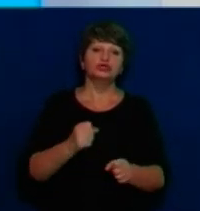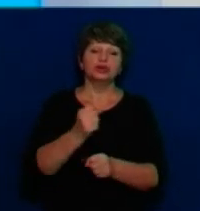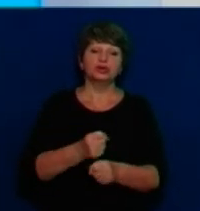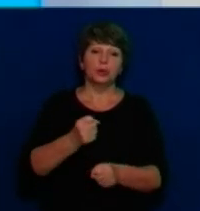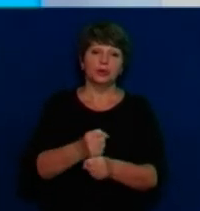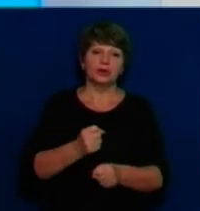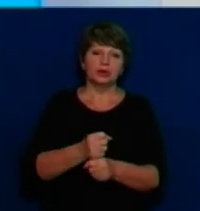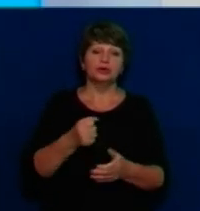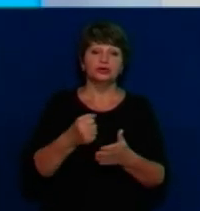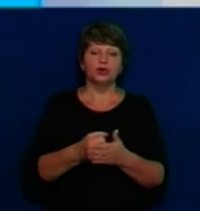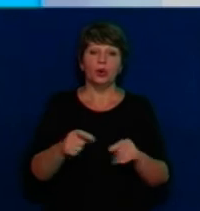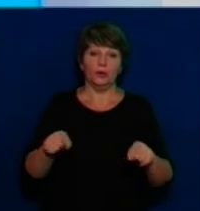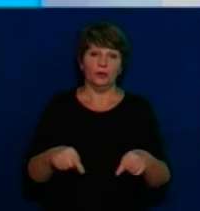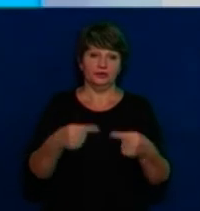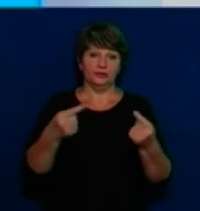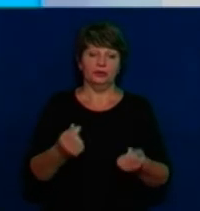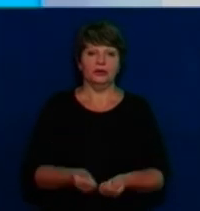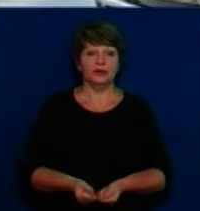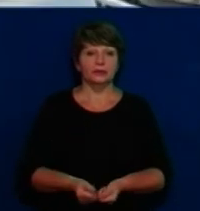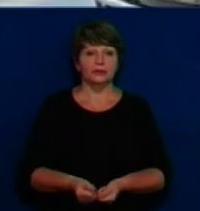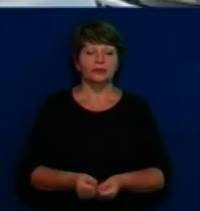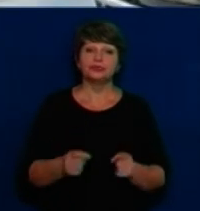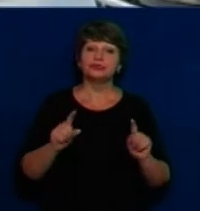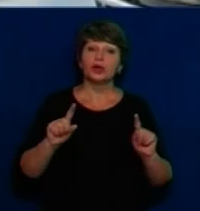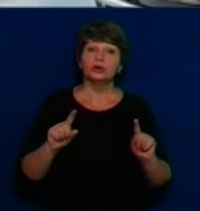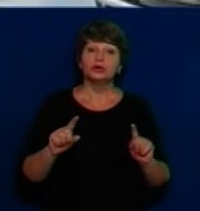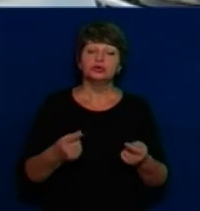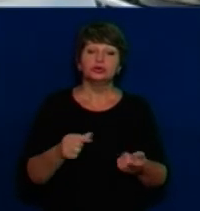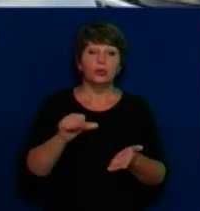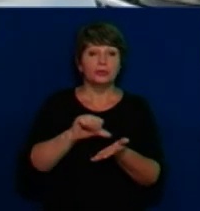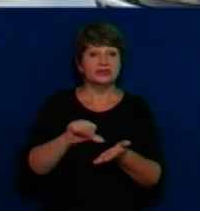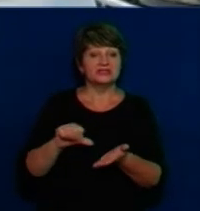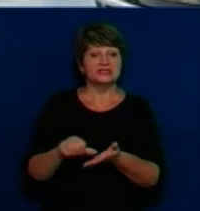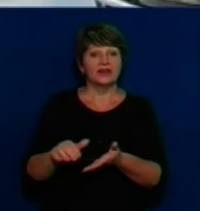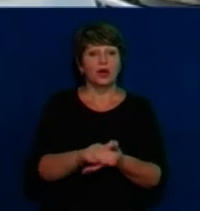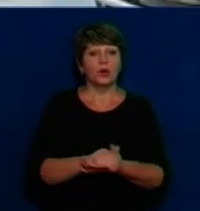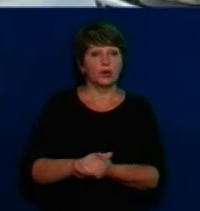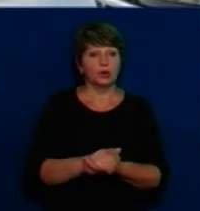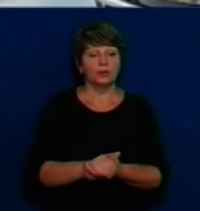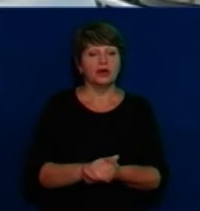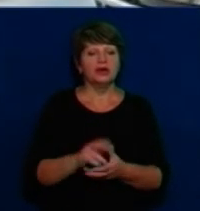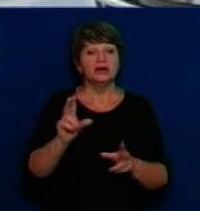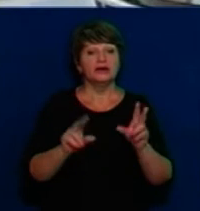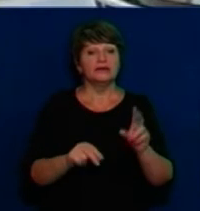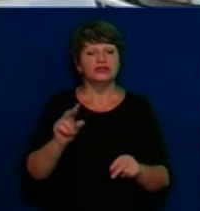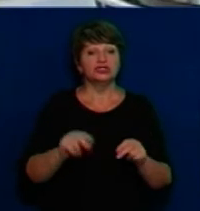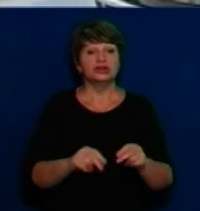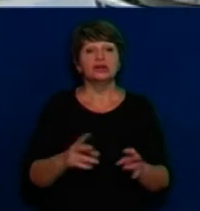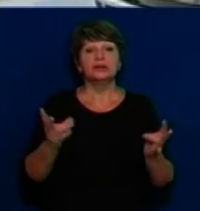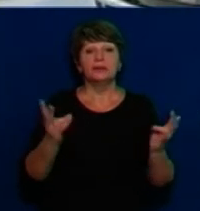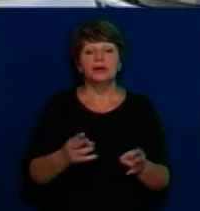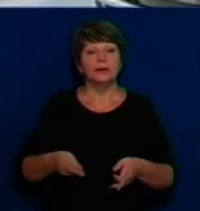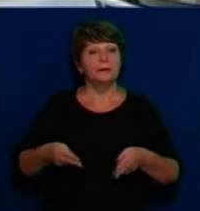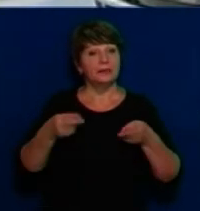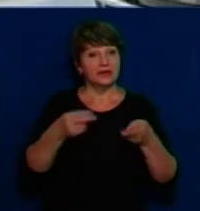до моменту їхнього утворення. Пані Ірино, а чому, власне, представники громади, яку представляєте ви, вважали запотрібне приїхати на це засідання